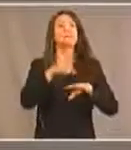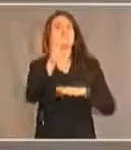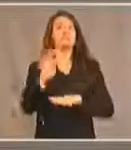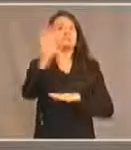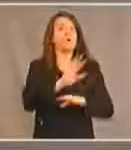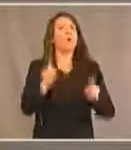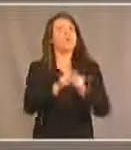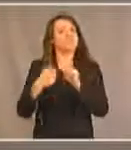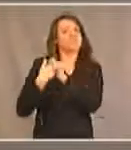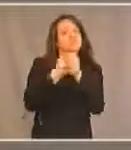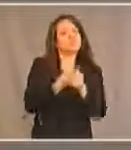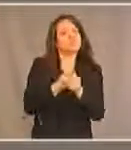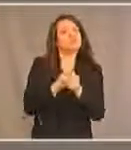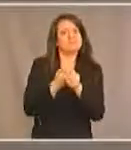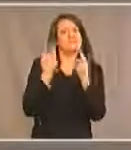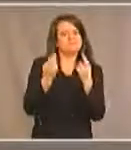n'emboîtront pas